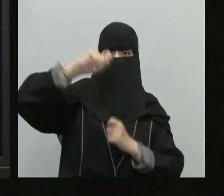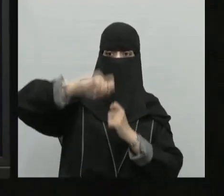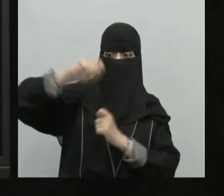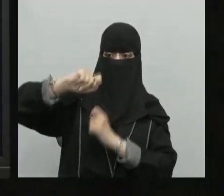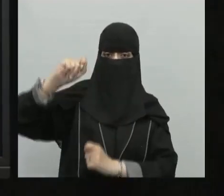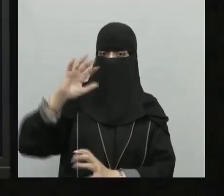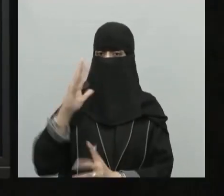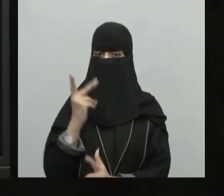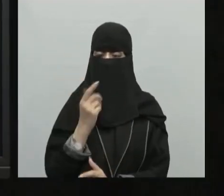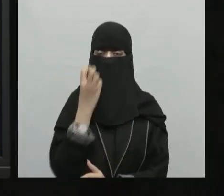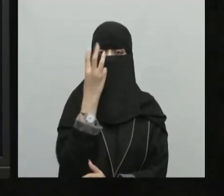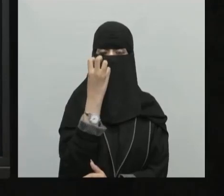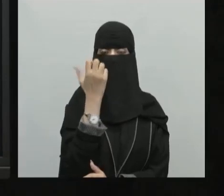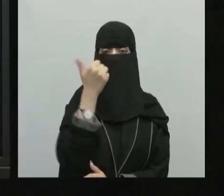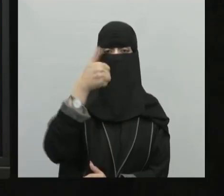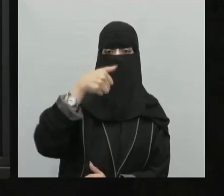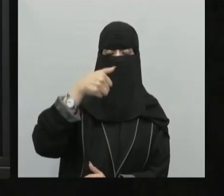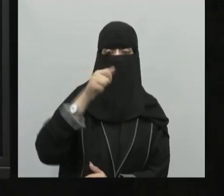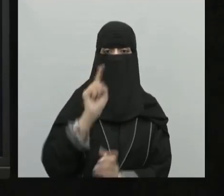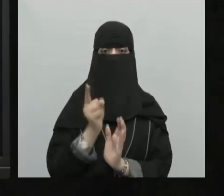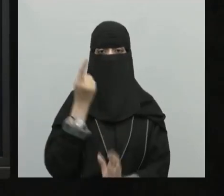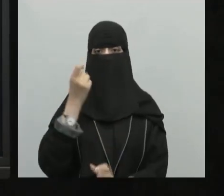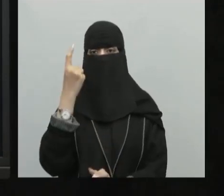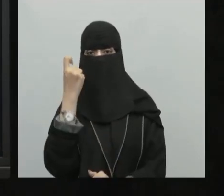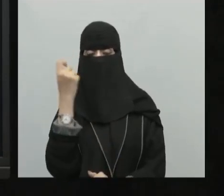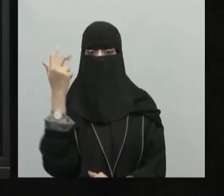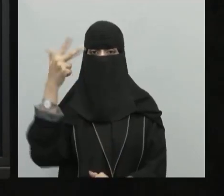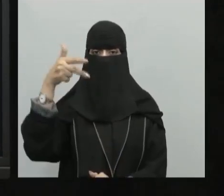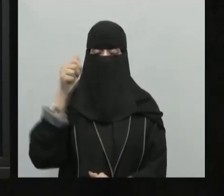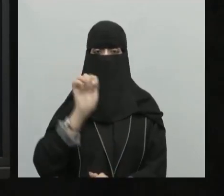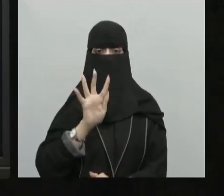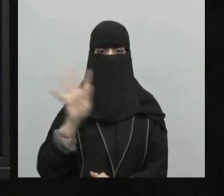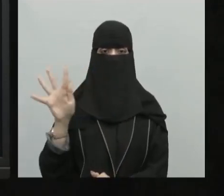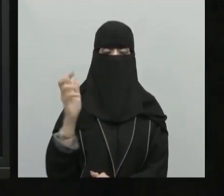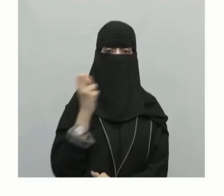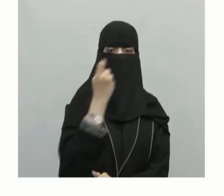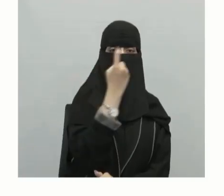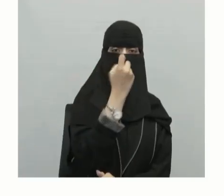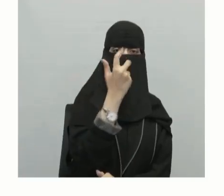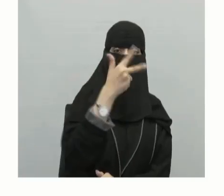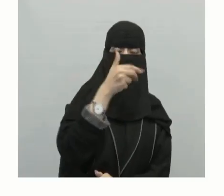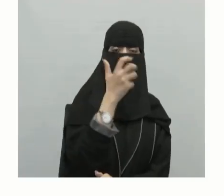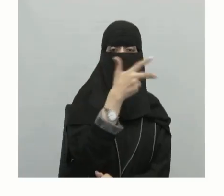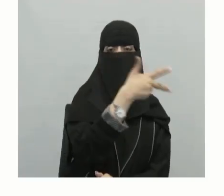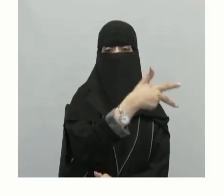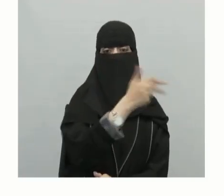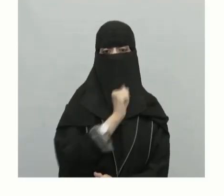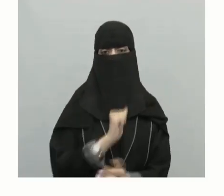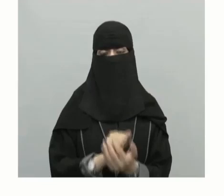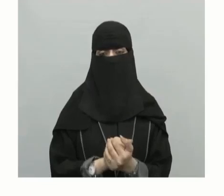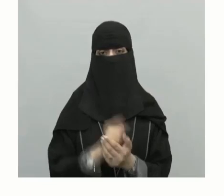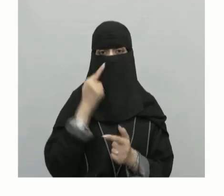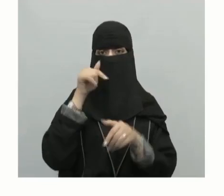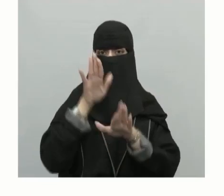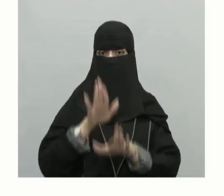خطا 180 في الشرق و180 في الغرب إذن أبناء وبناء